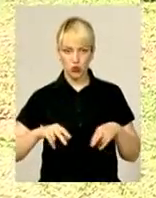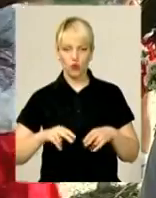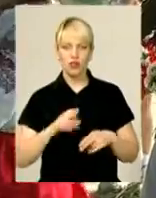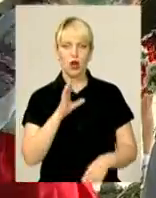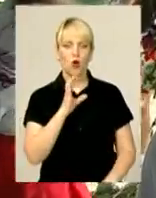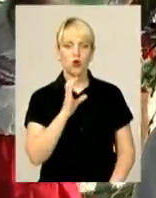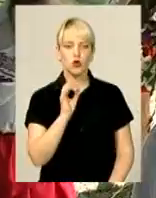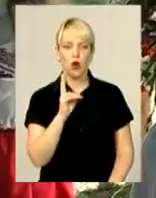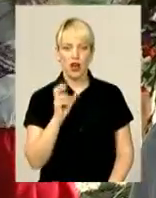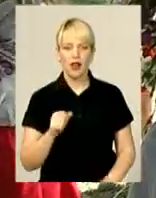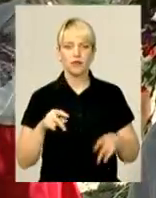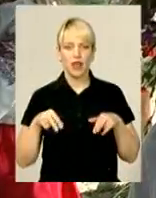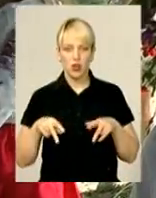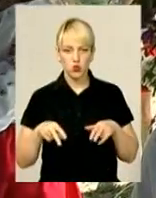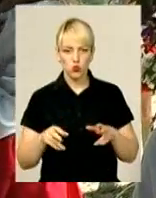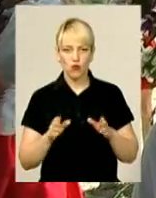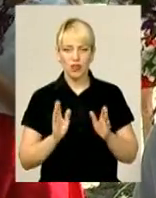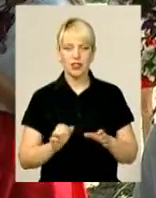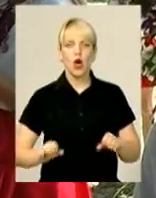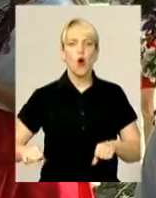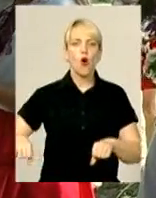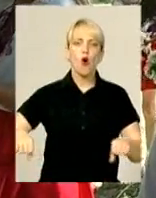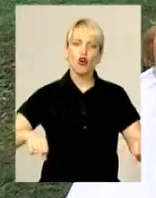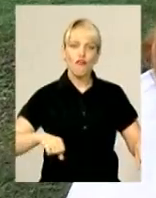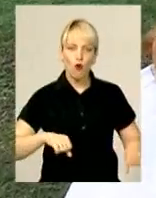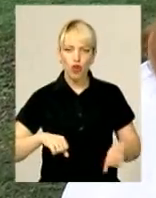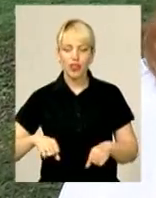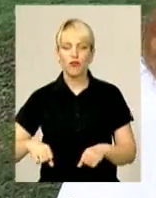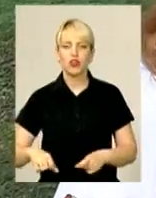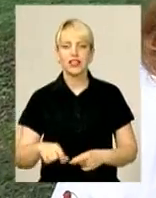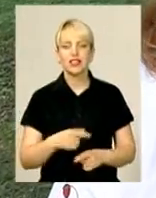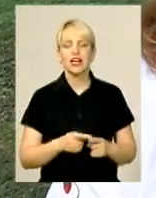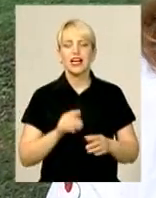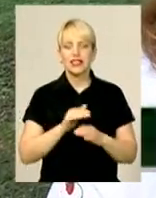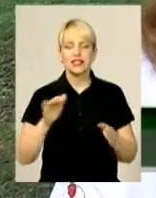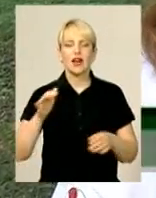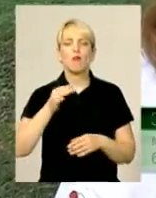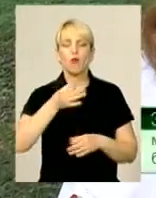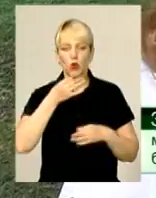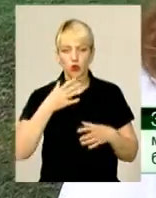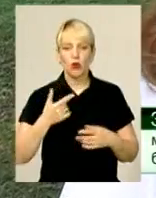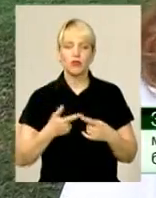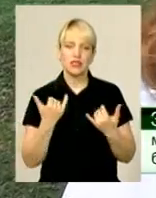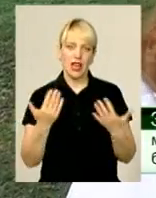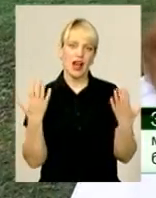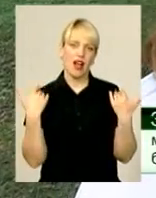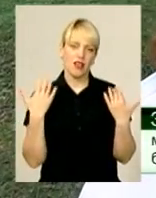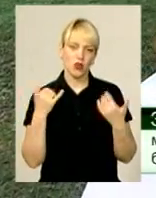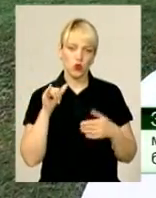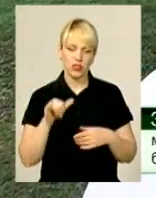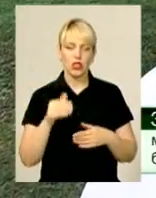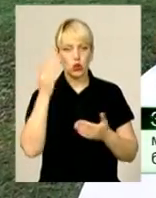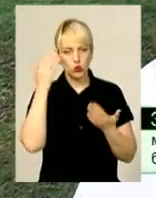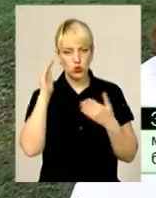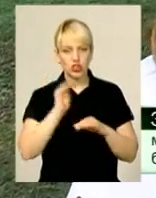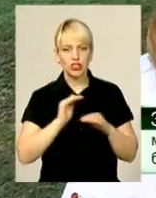осокою. Танцювати, хороводи водити. Дітям подобається, вони якраз з канікули в них, і чужі